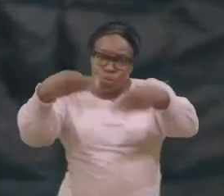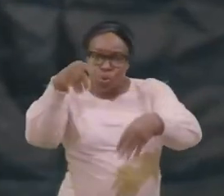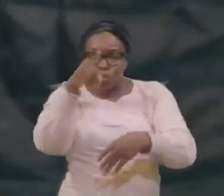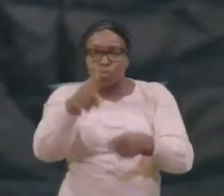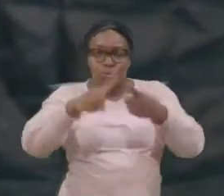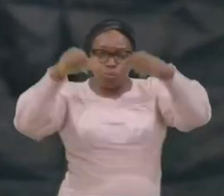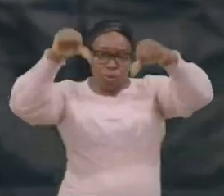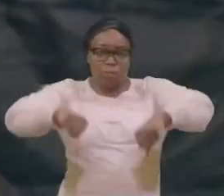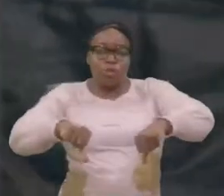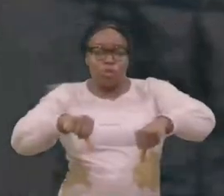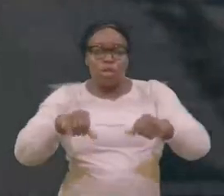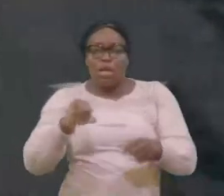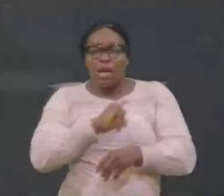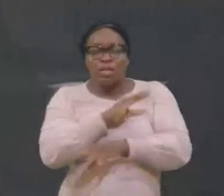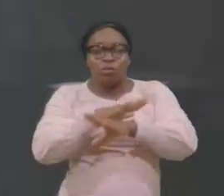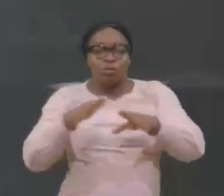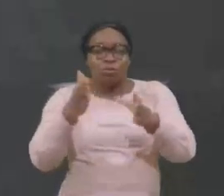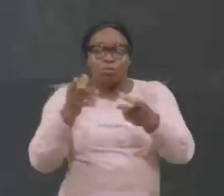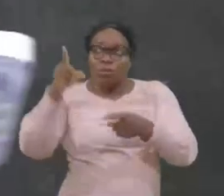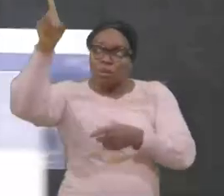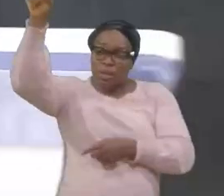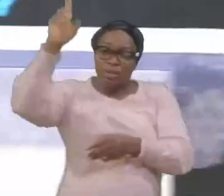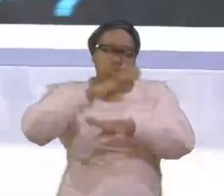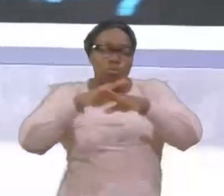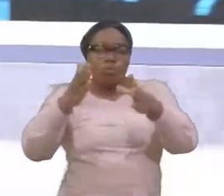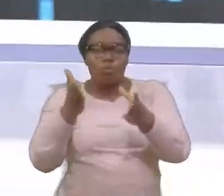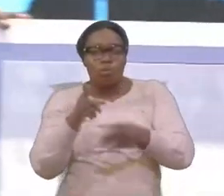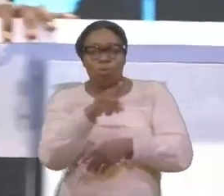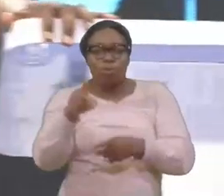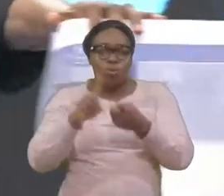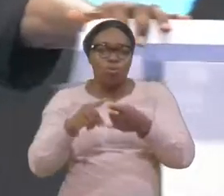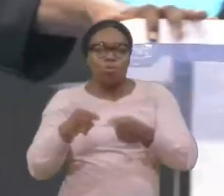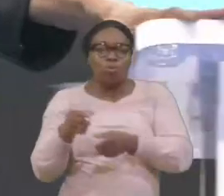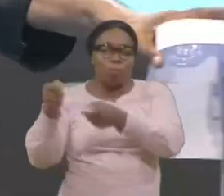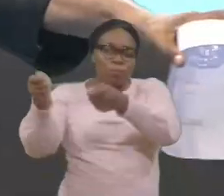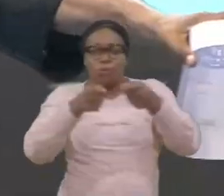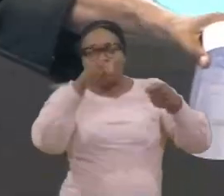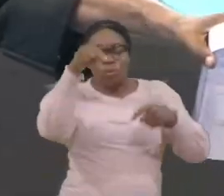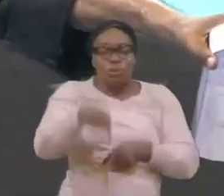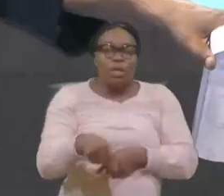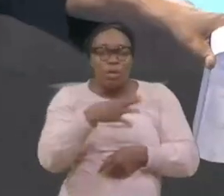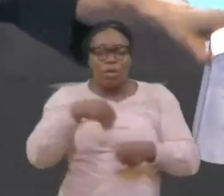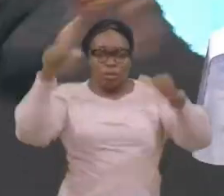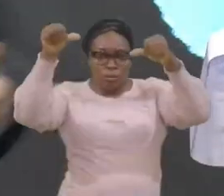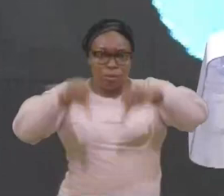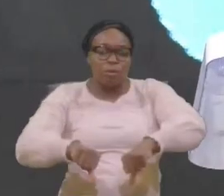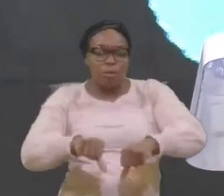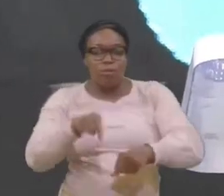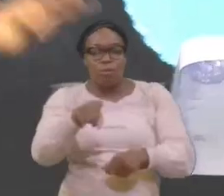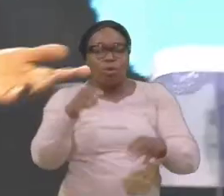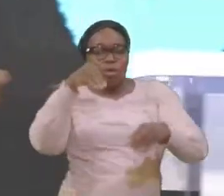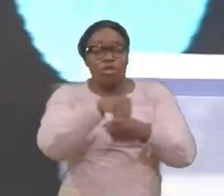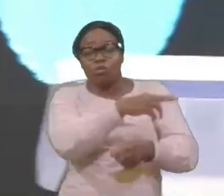ta vie vide, Je ne m'intéresse pas à te faire tomber, À te jeter